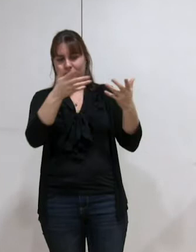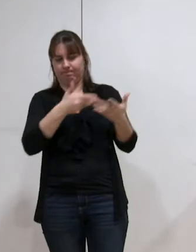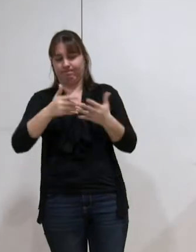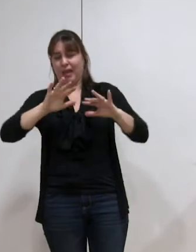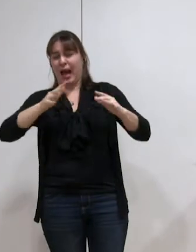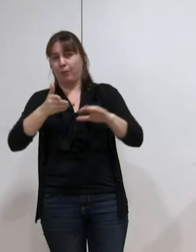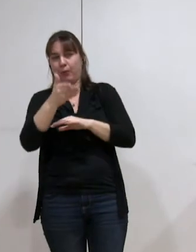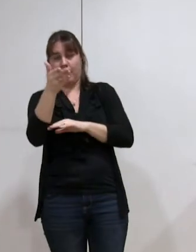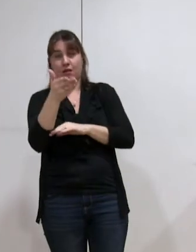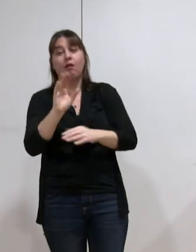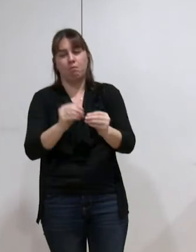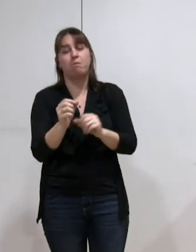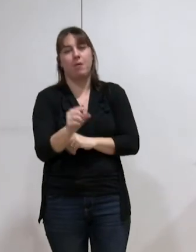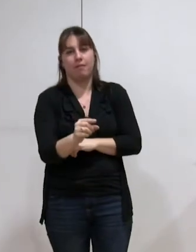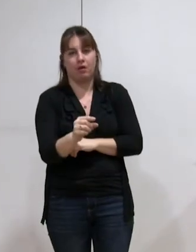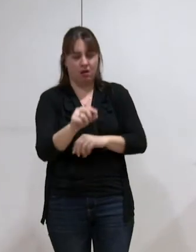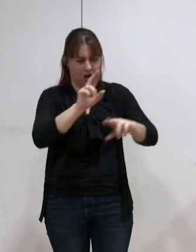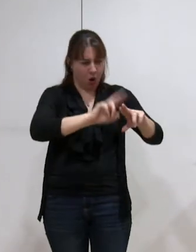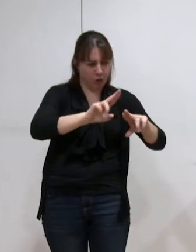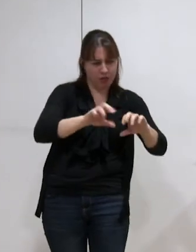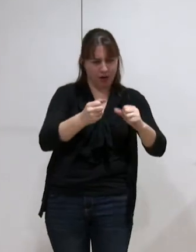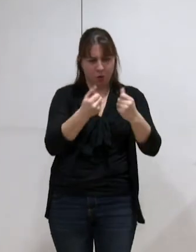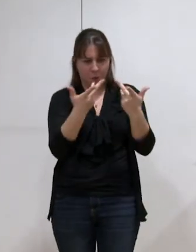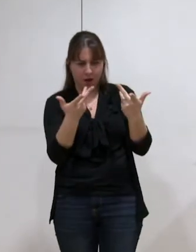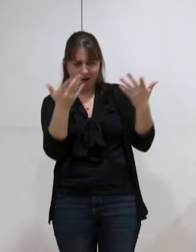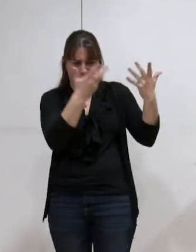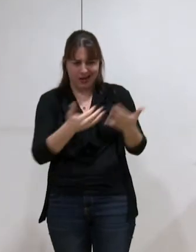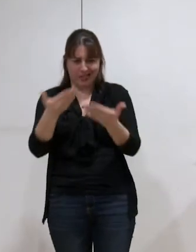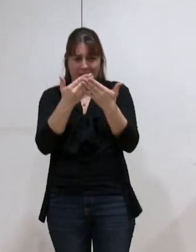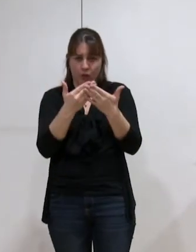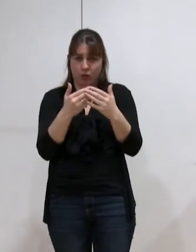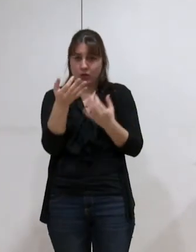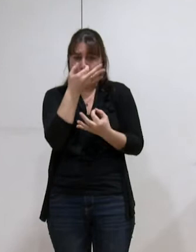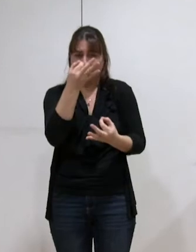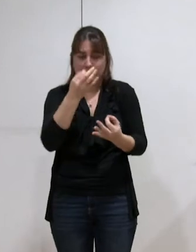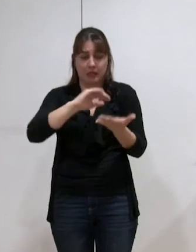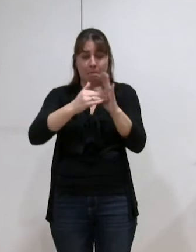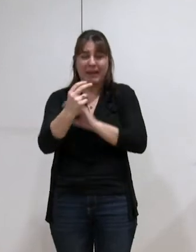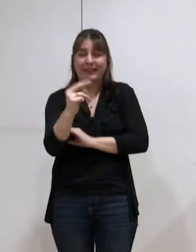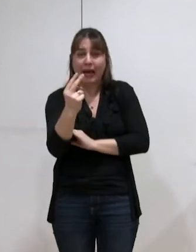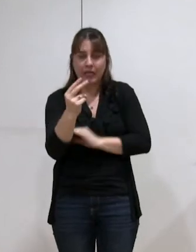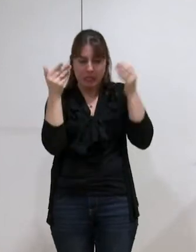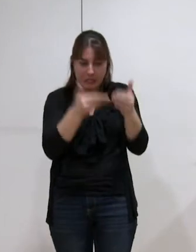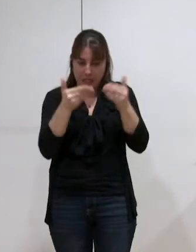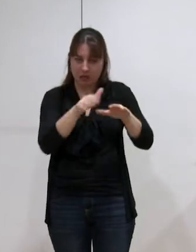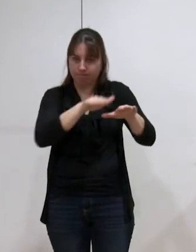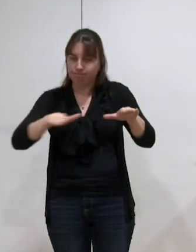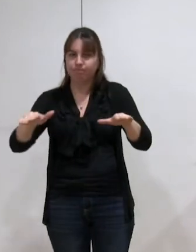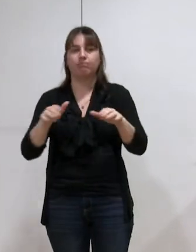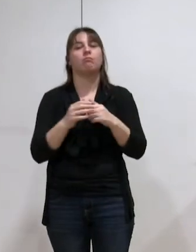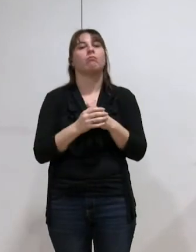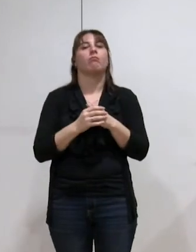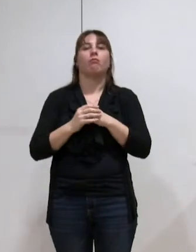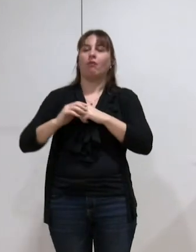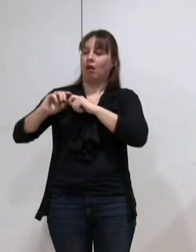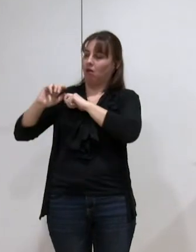coût des opérations d'entretien et de les chiffrer en quelque sorte souvent au mètre carré. Alors on valorise ainsi les diverses étapes